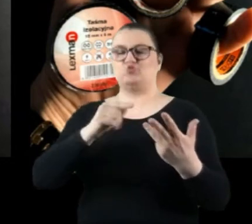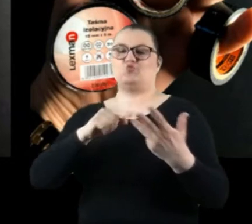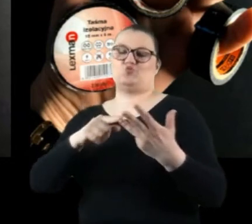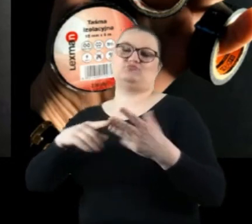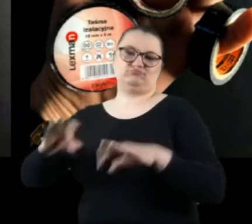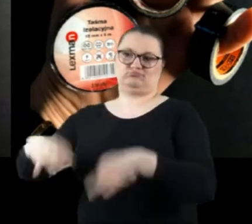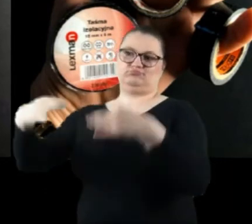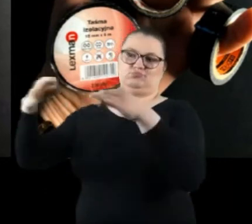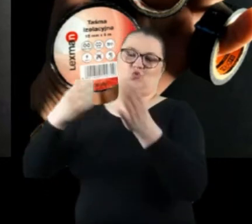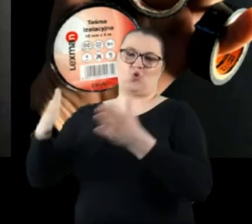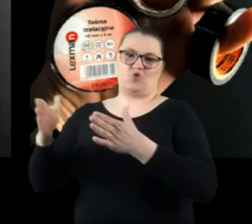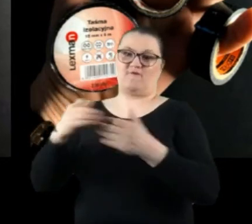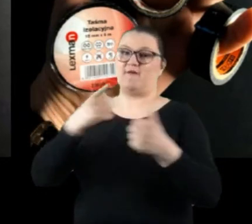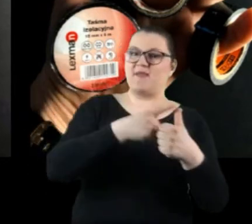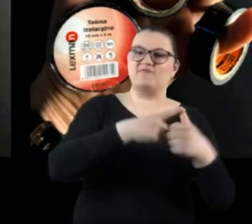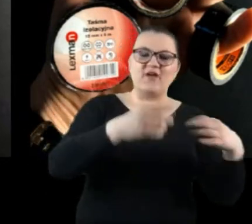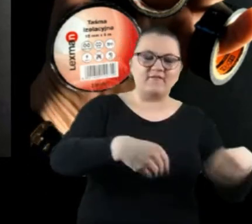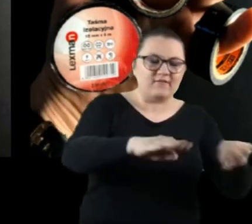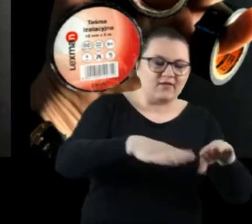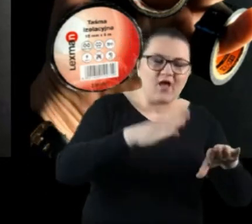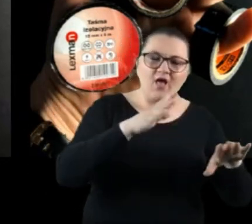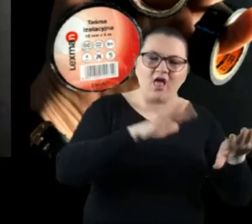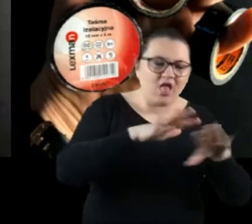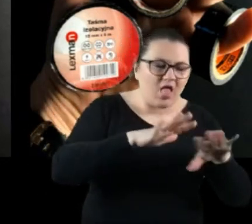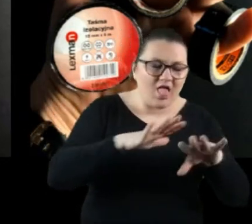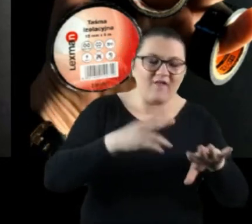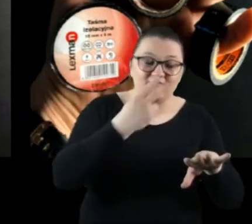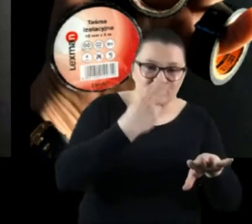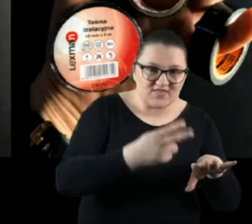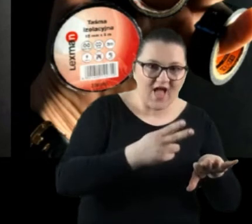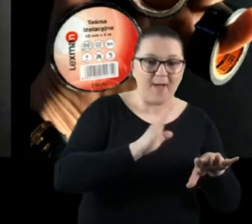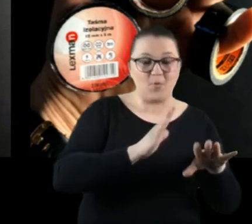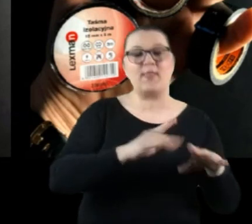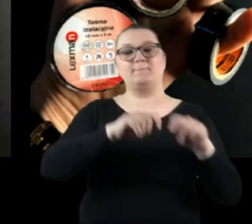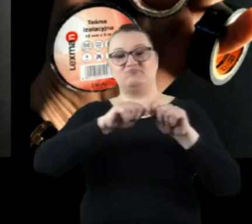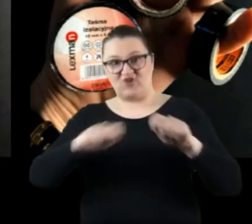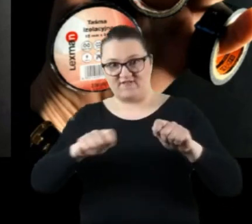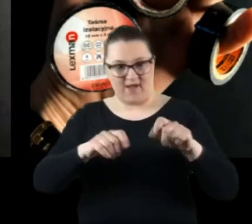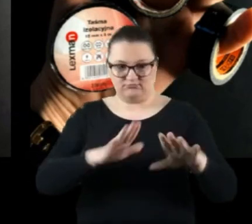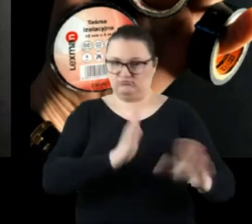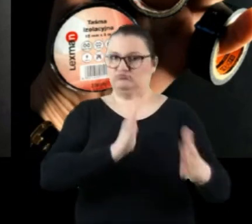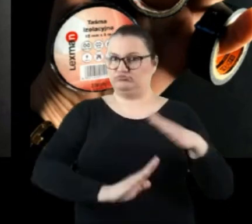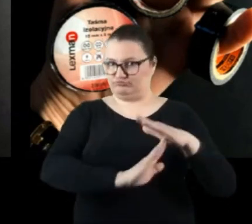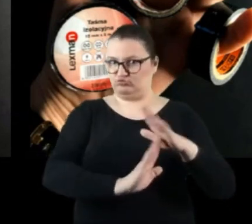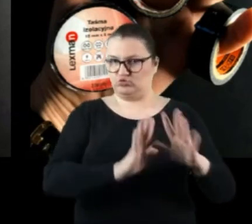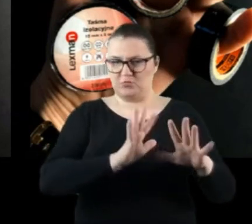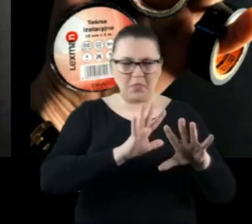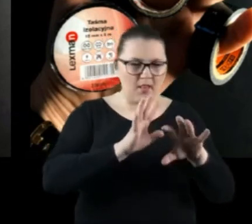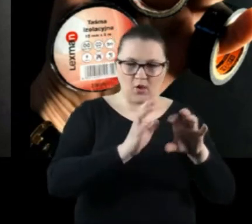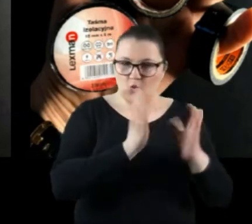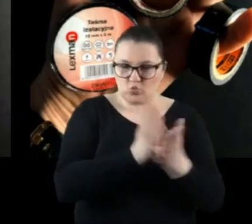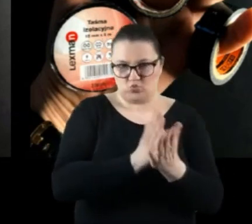proces wywoływania, więc wkładamy naszą fotografię do przerywacza. Ale nasze